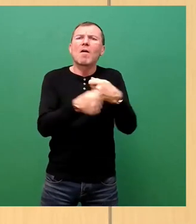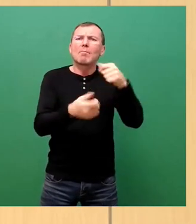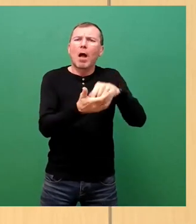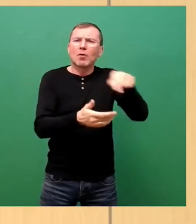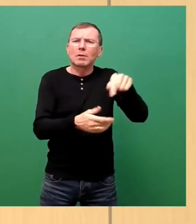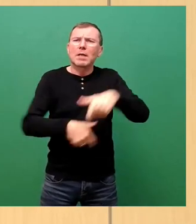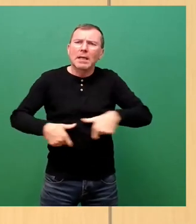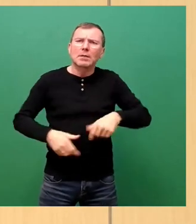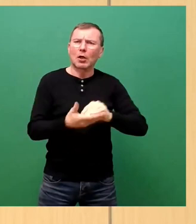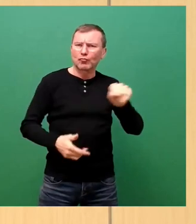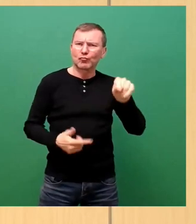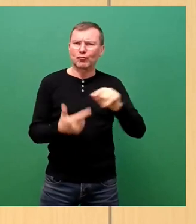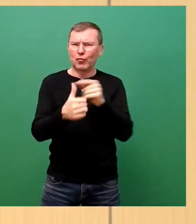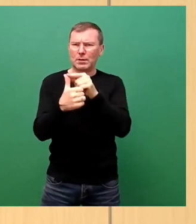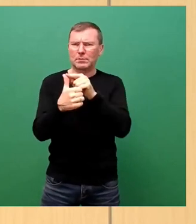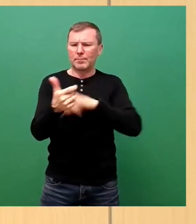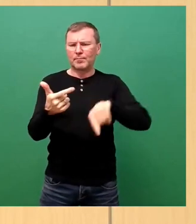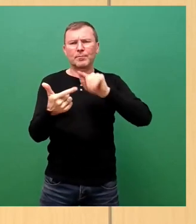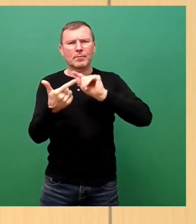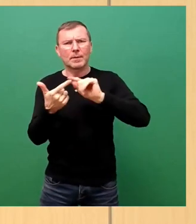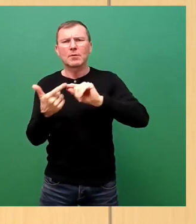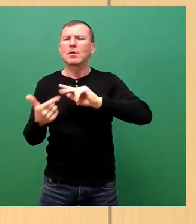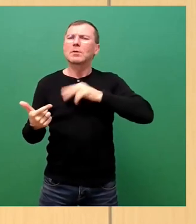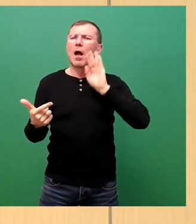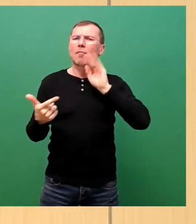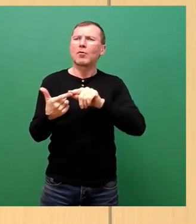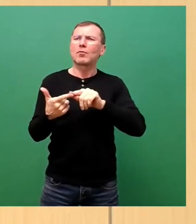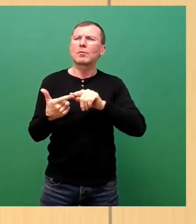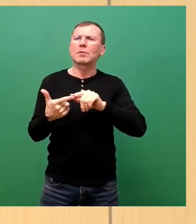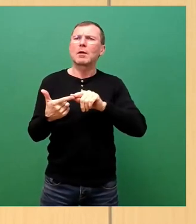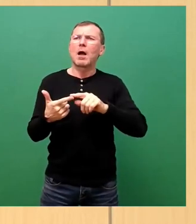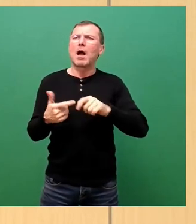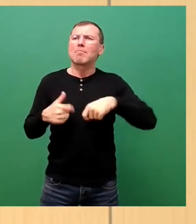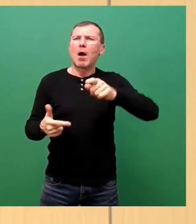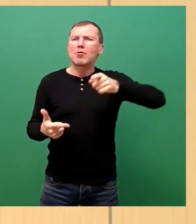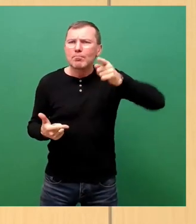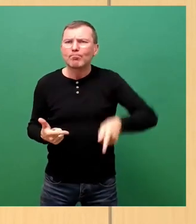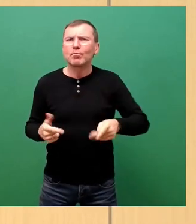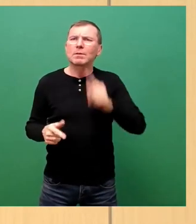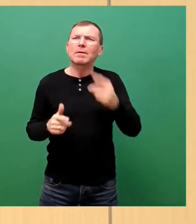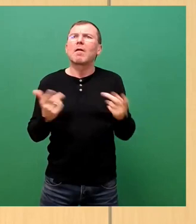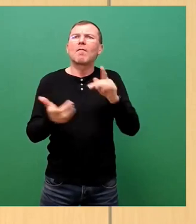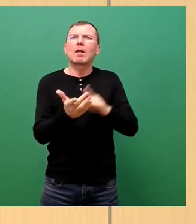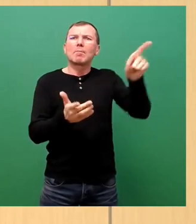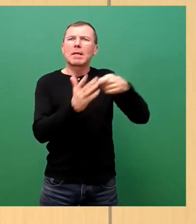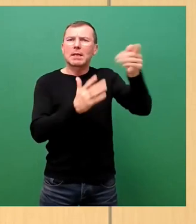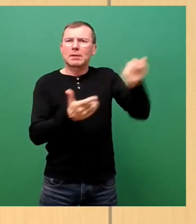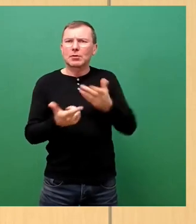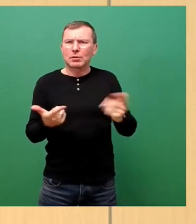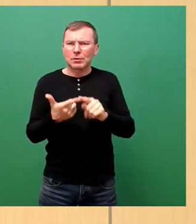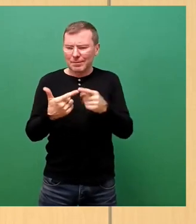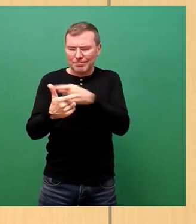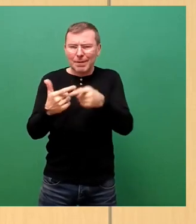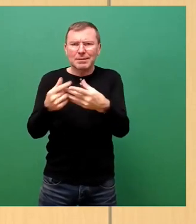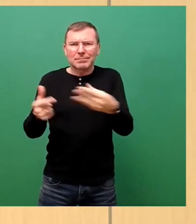dass man also auch Sozialwohnungen machen muss, muss, wenn keine Landesförderung ist, die